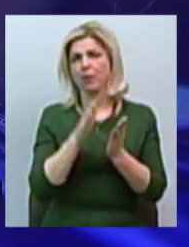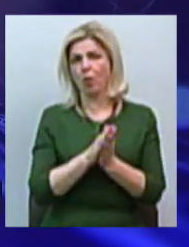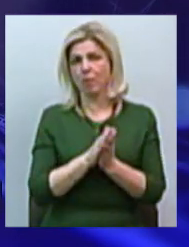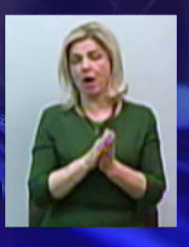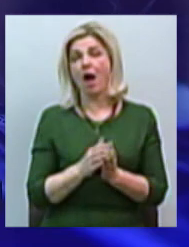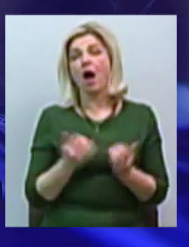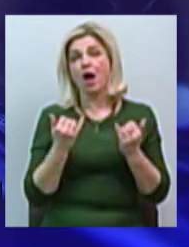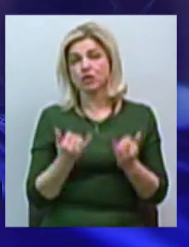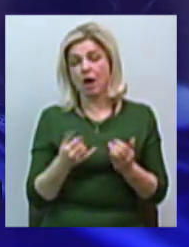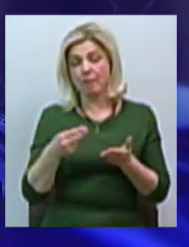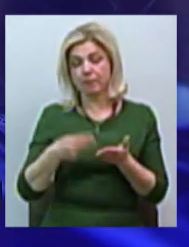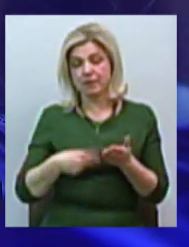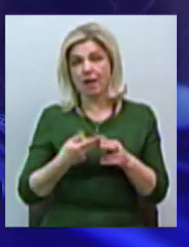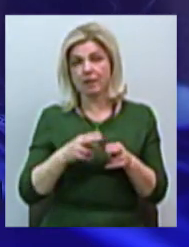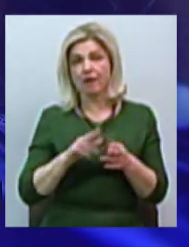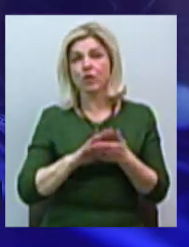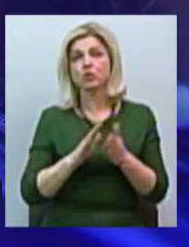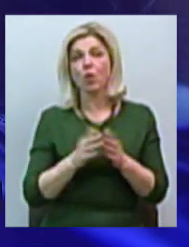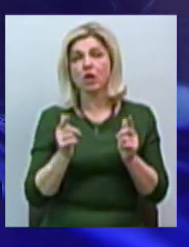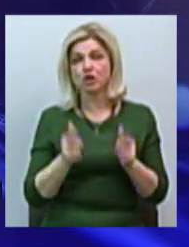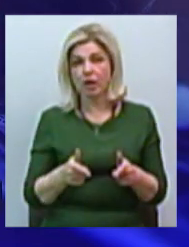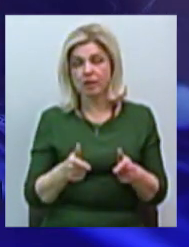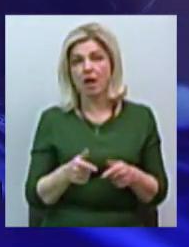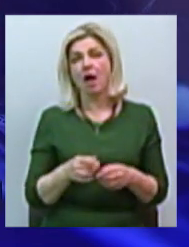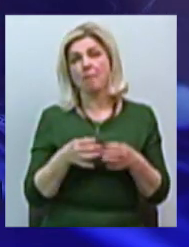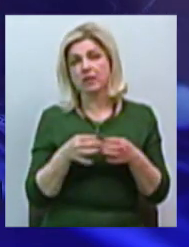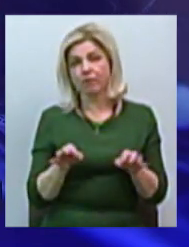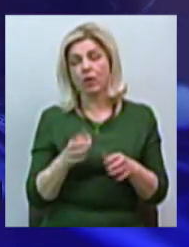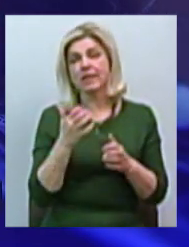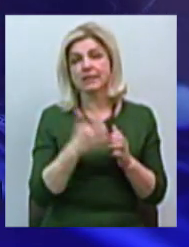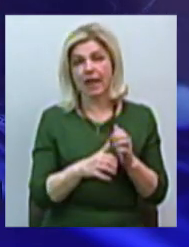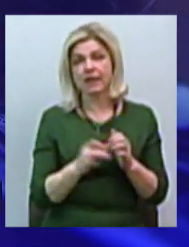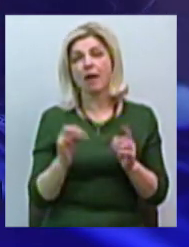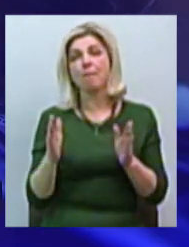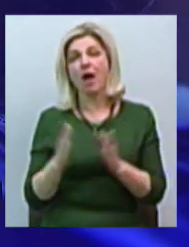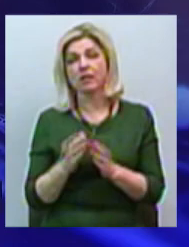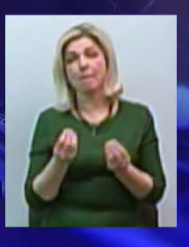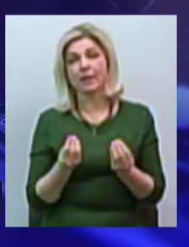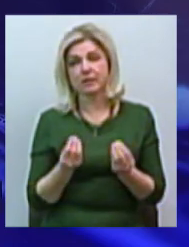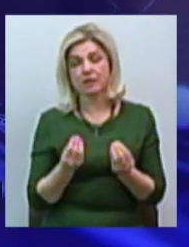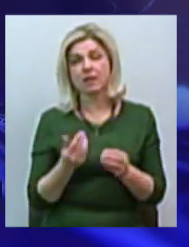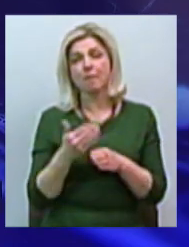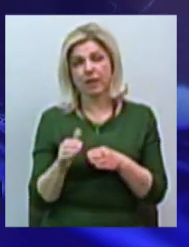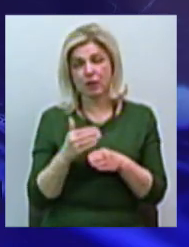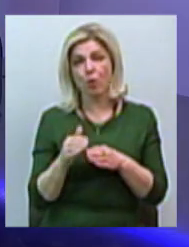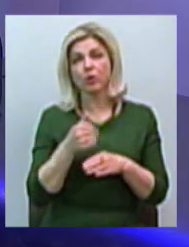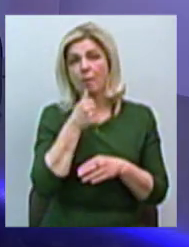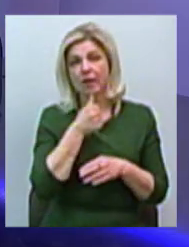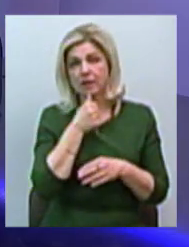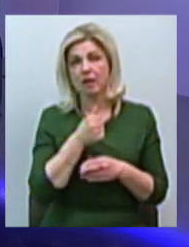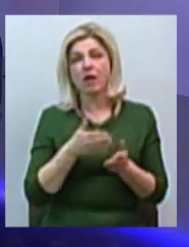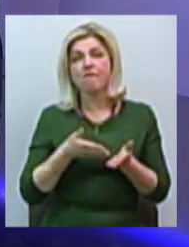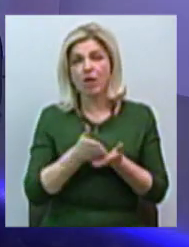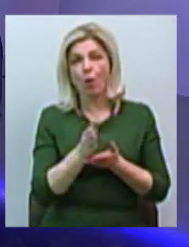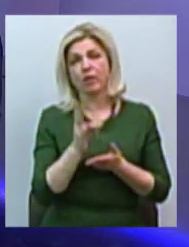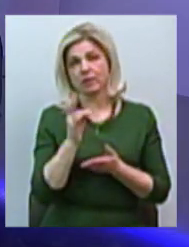підписання цього заглашення дозволить средньому і малому бізнесу потягненьку підтримуватися і виходити на європейський